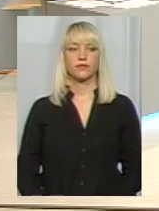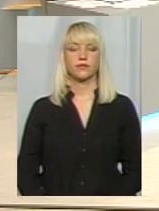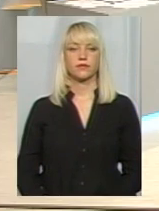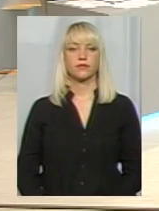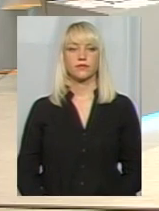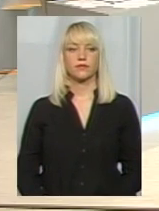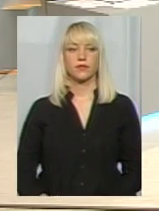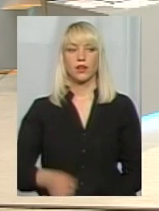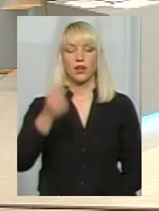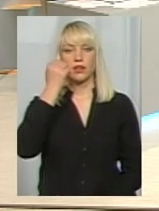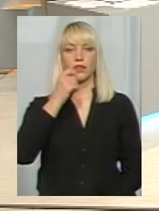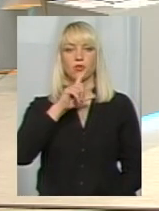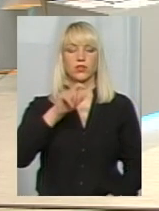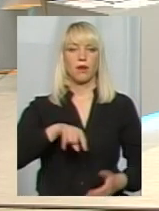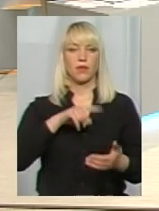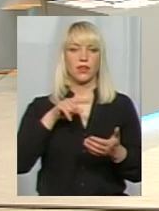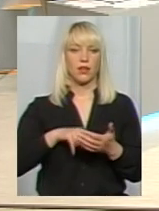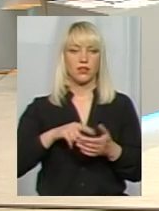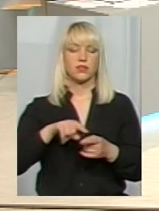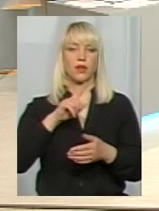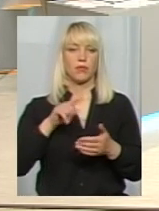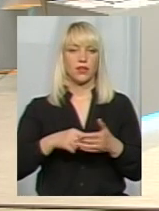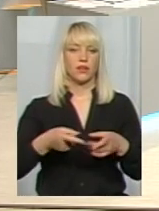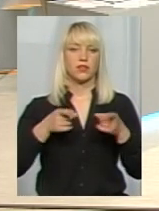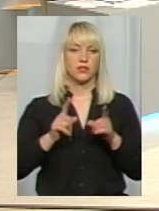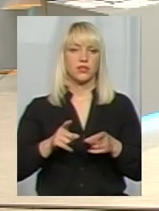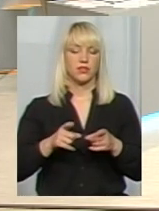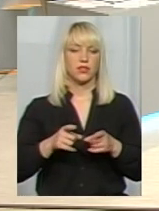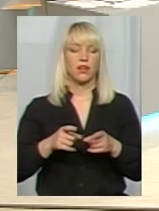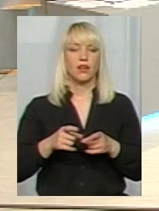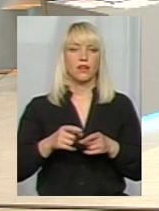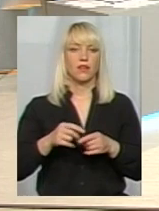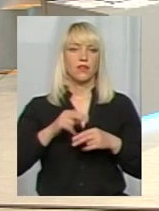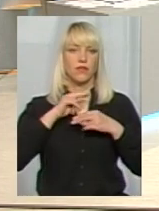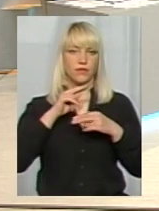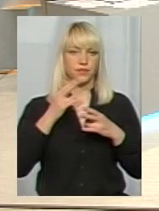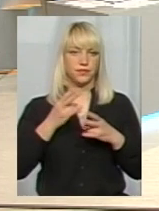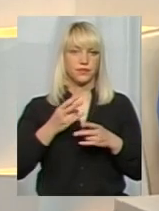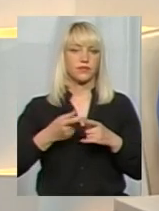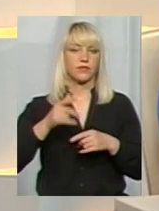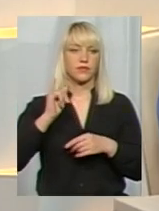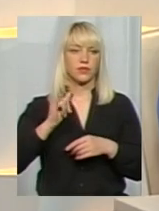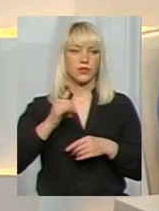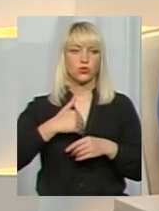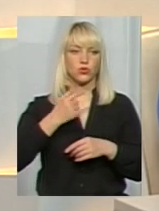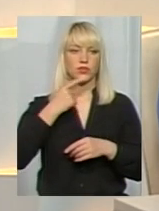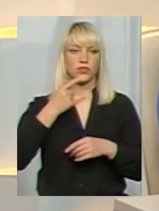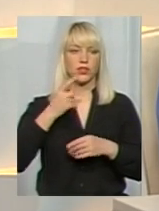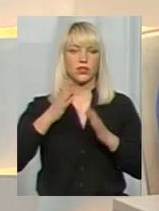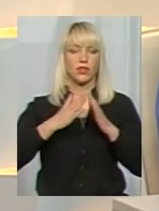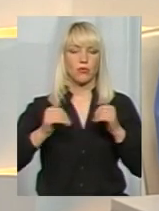Дякую за запитання. Запитання дійсно вартою уваги. Я хочу сказати, що табори